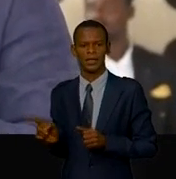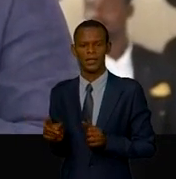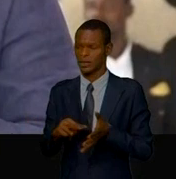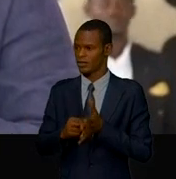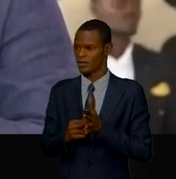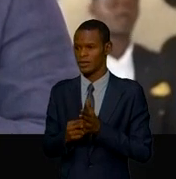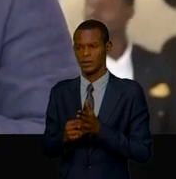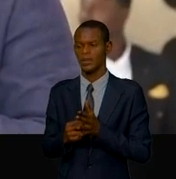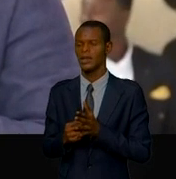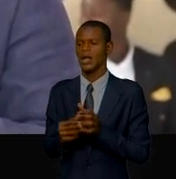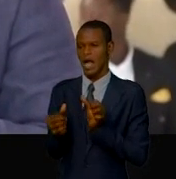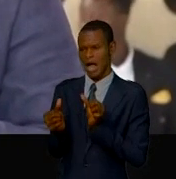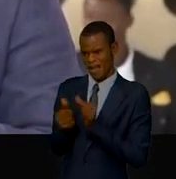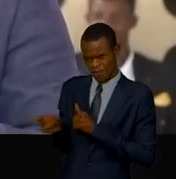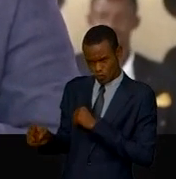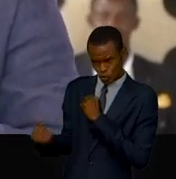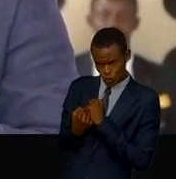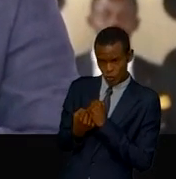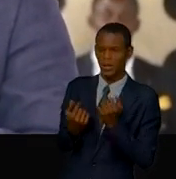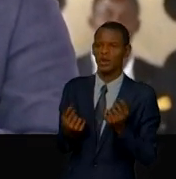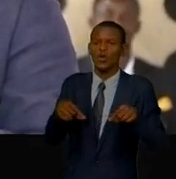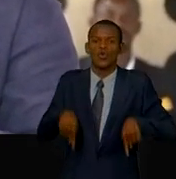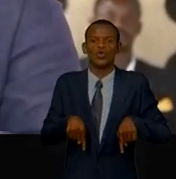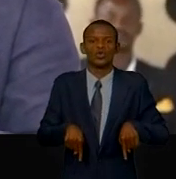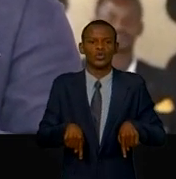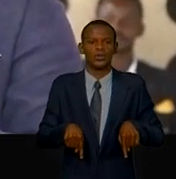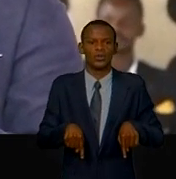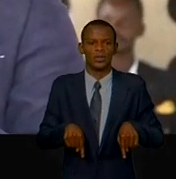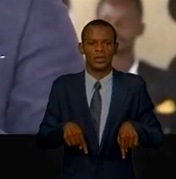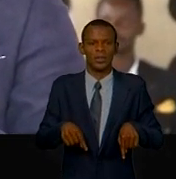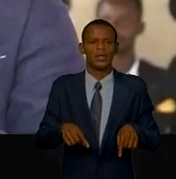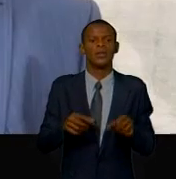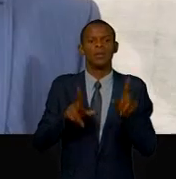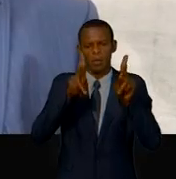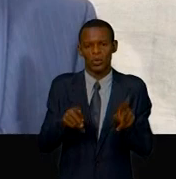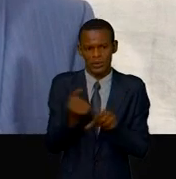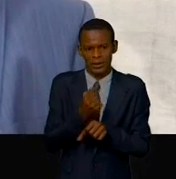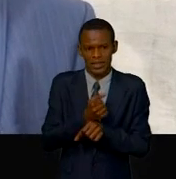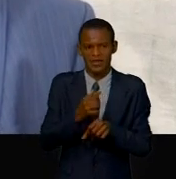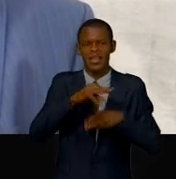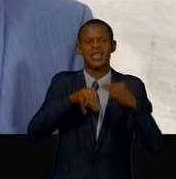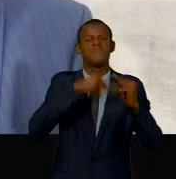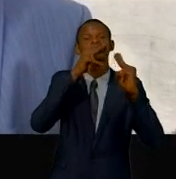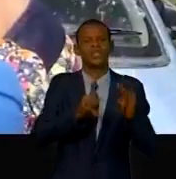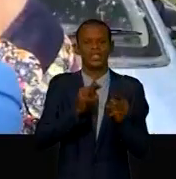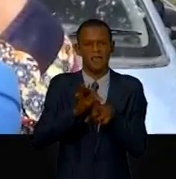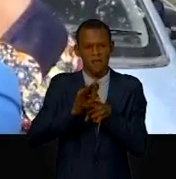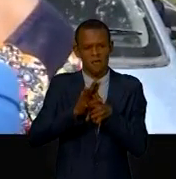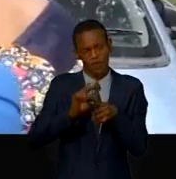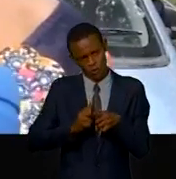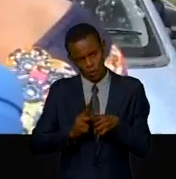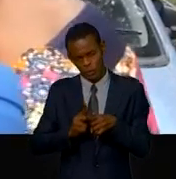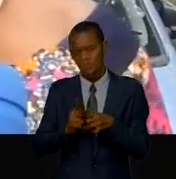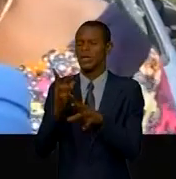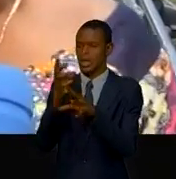véhiculés. Ce qui était imaginable il y a 2, 3 ans. Je suis dans l'administration publique, cela fera